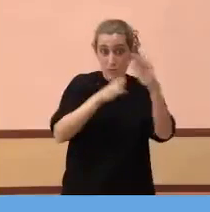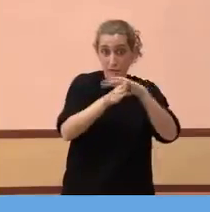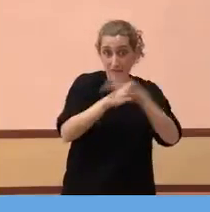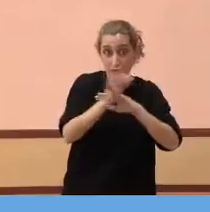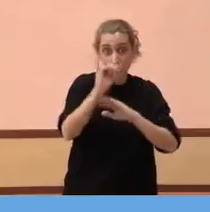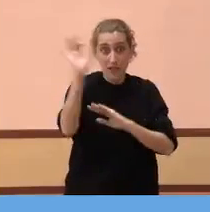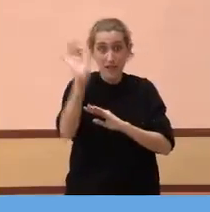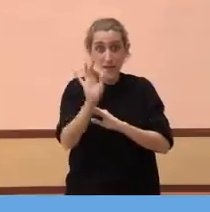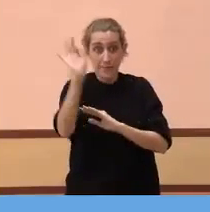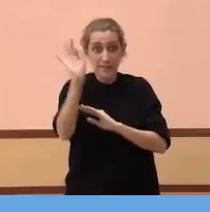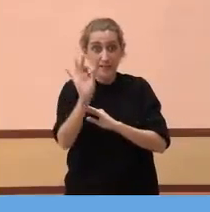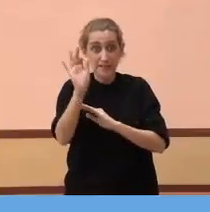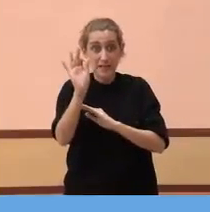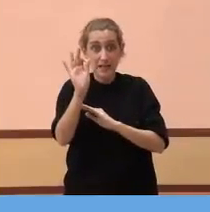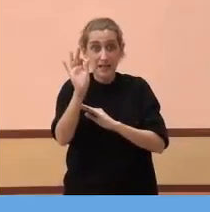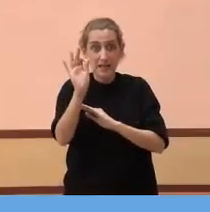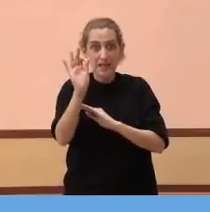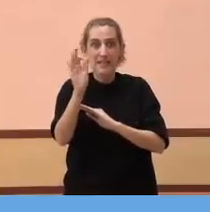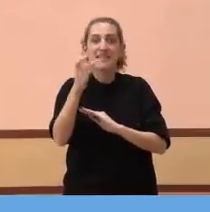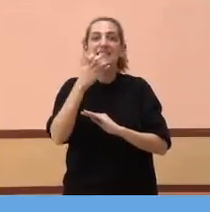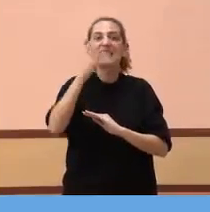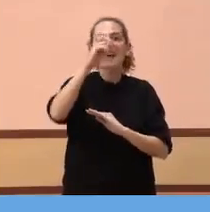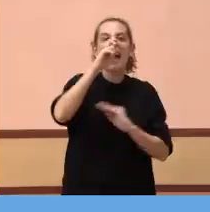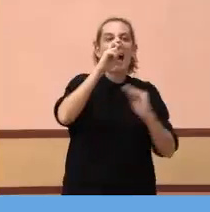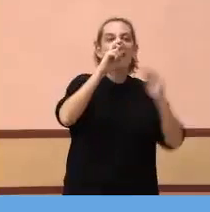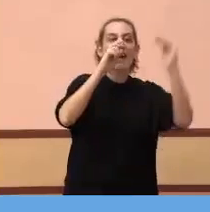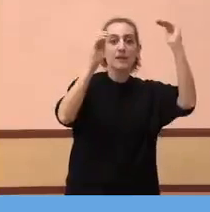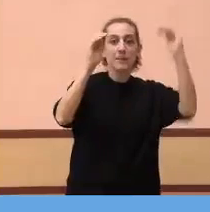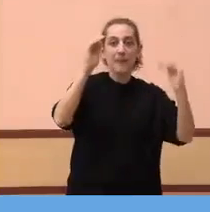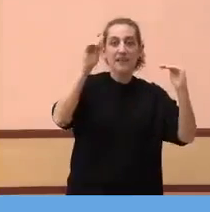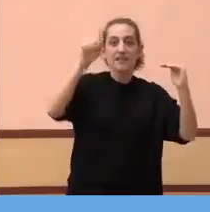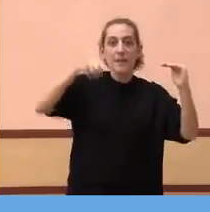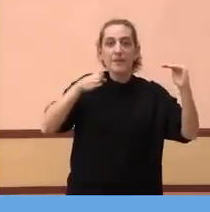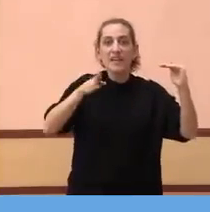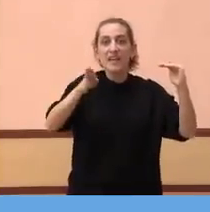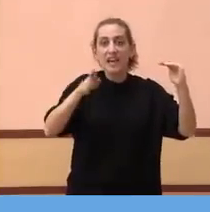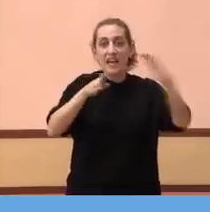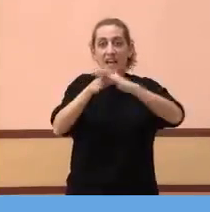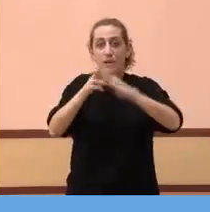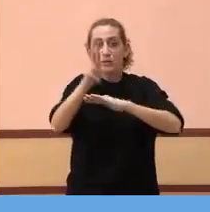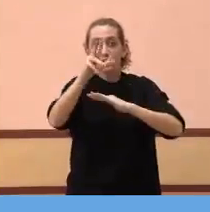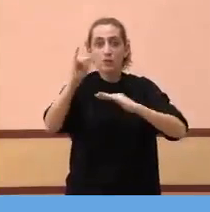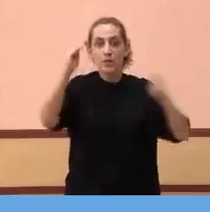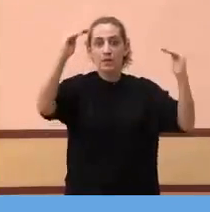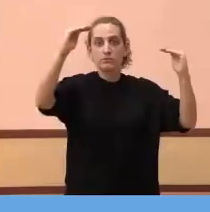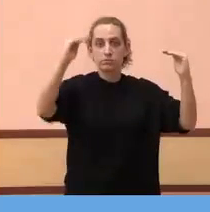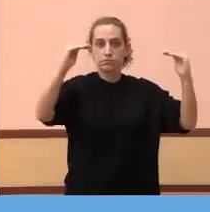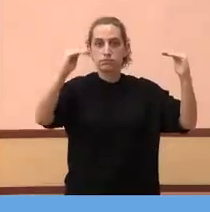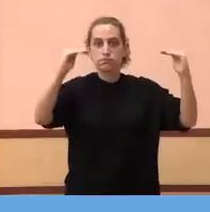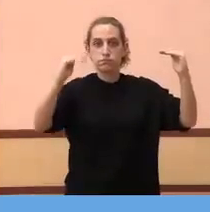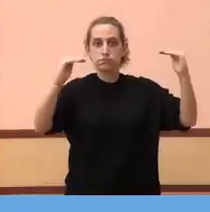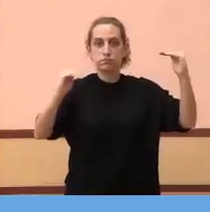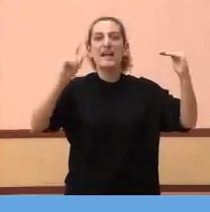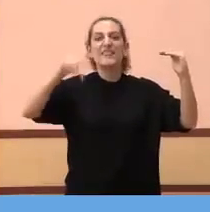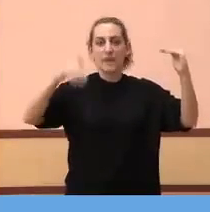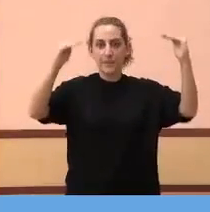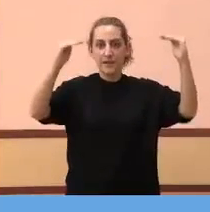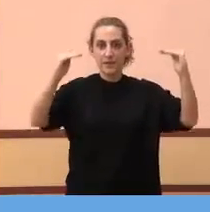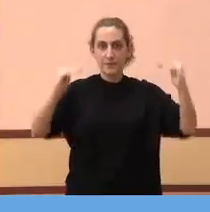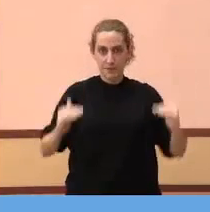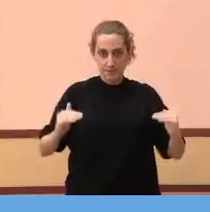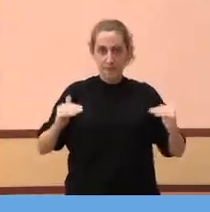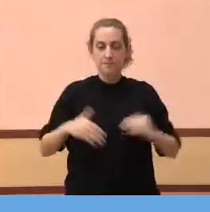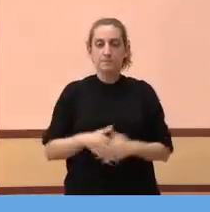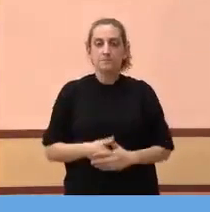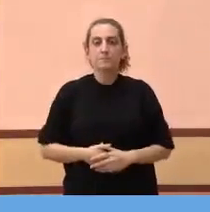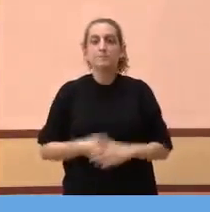a mida que es va reduint també l'edat, que la població va sent més jove. Fixi'm vostè en l'exemple que dèiem